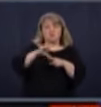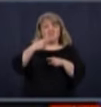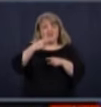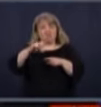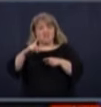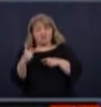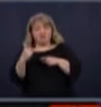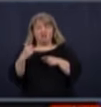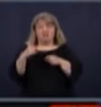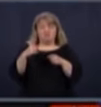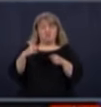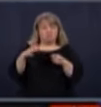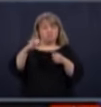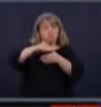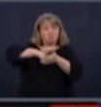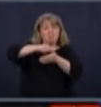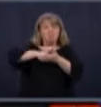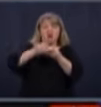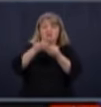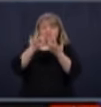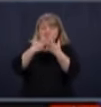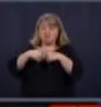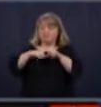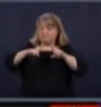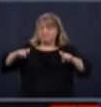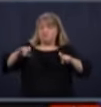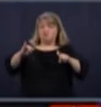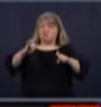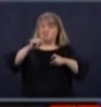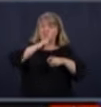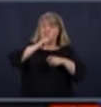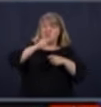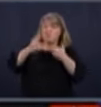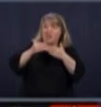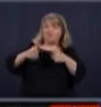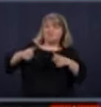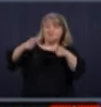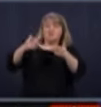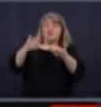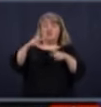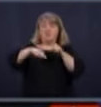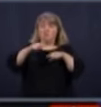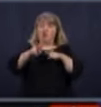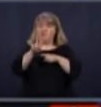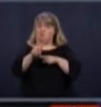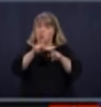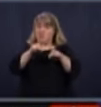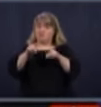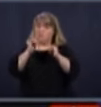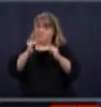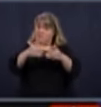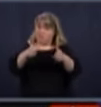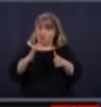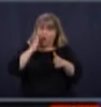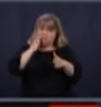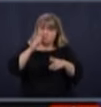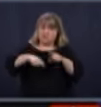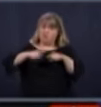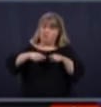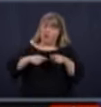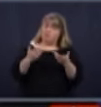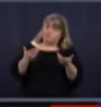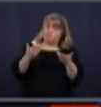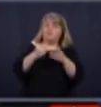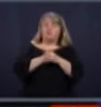là où on a encore, malheureusement, deux résidents par chambre. Donc, ça m'a permis